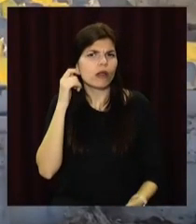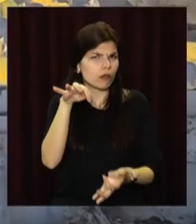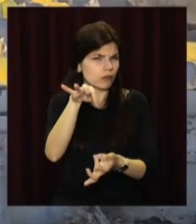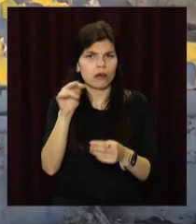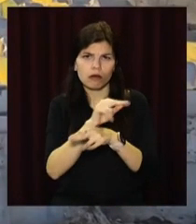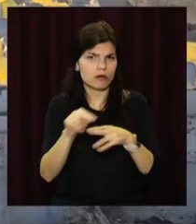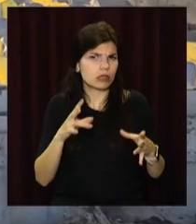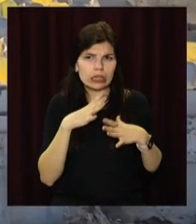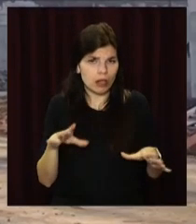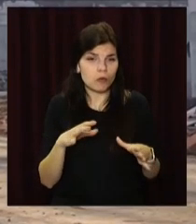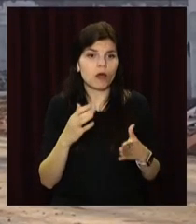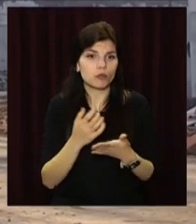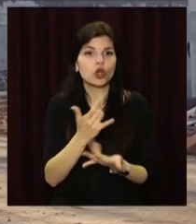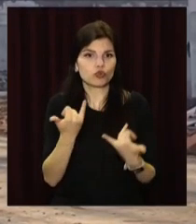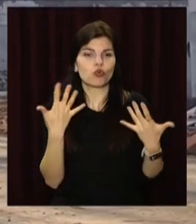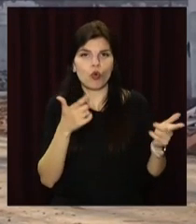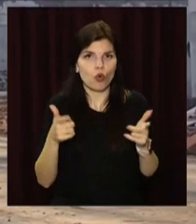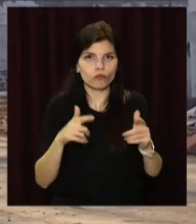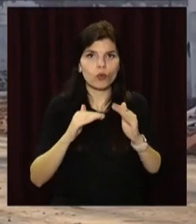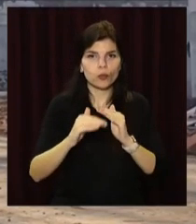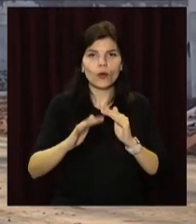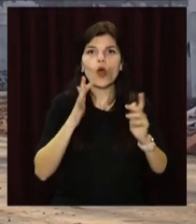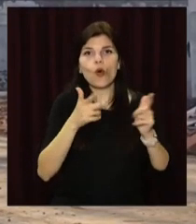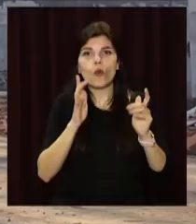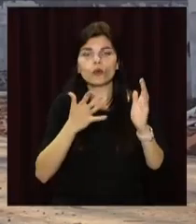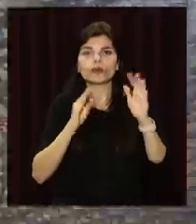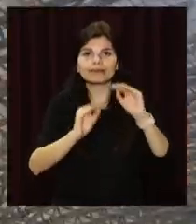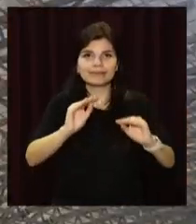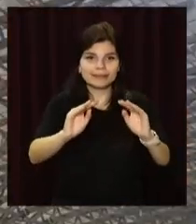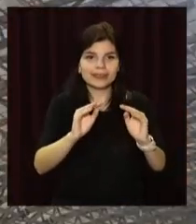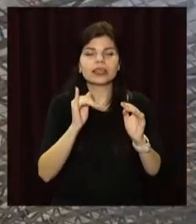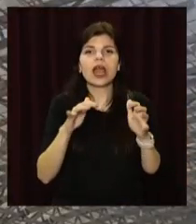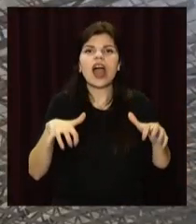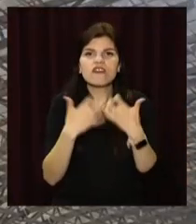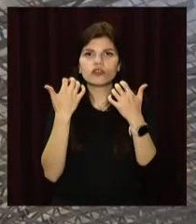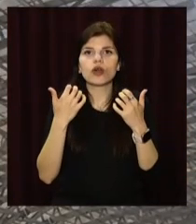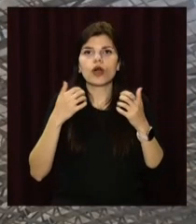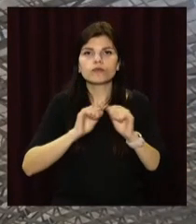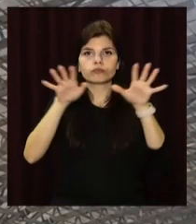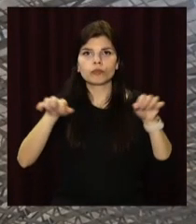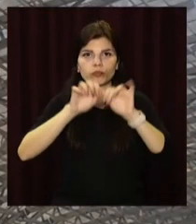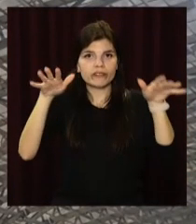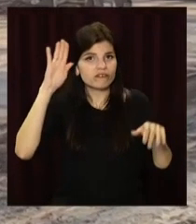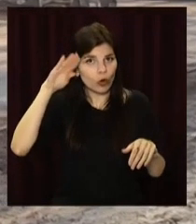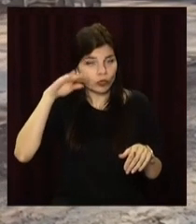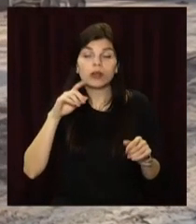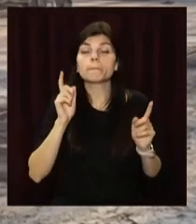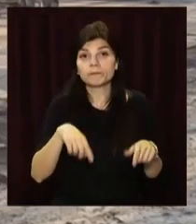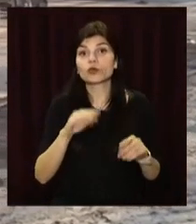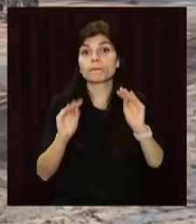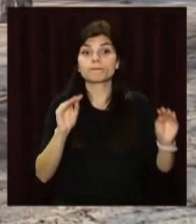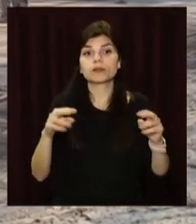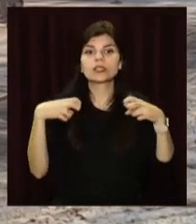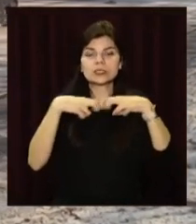Нині його осучаснюють. Вже підготували поле під трав'яний килим та змонтували автоматичну систему поливу. А ще на стадіоні обладнають